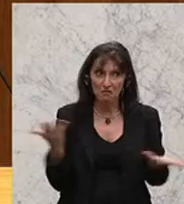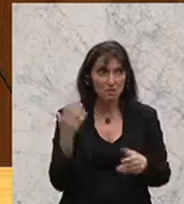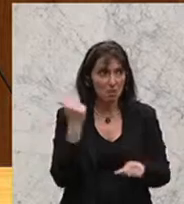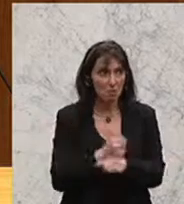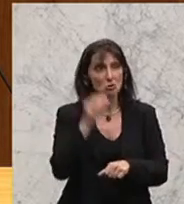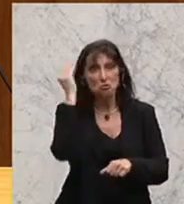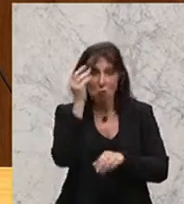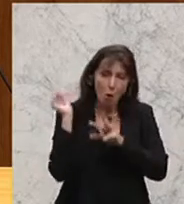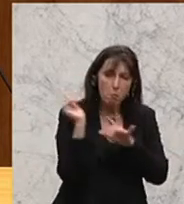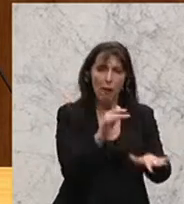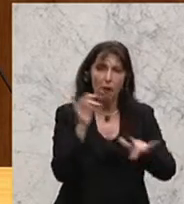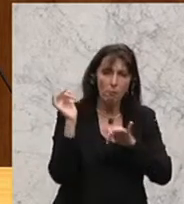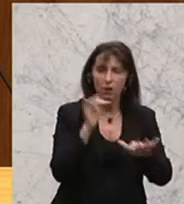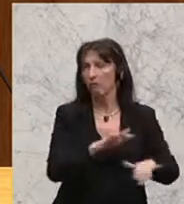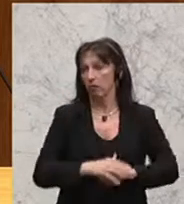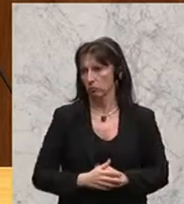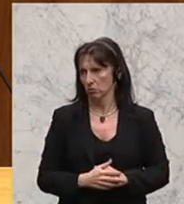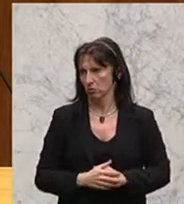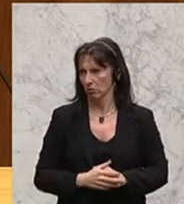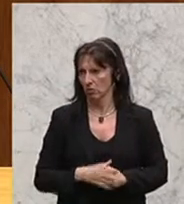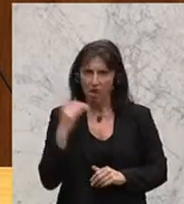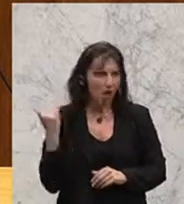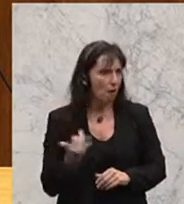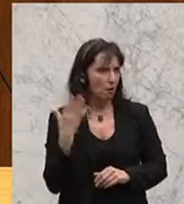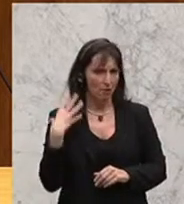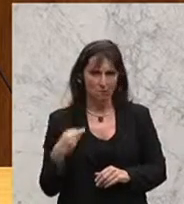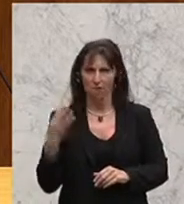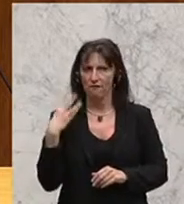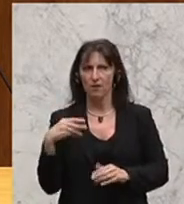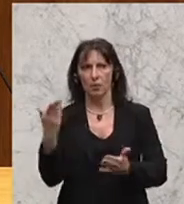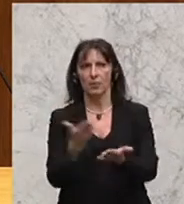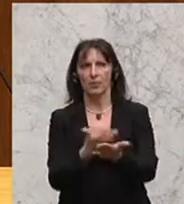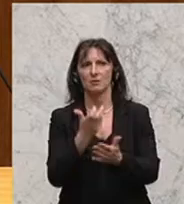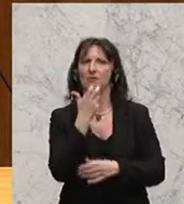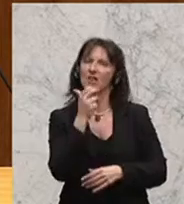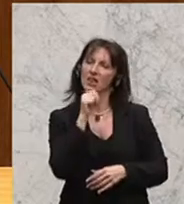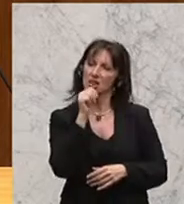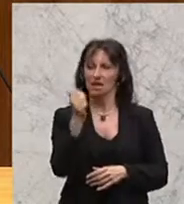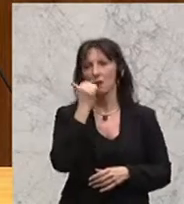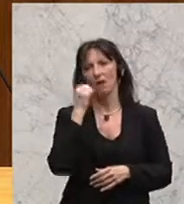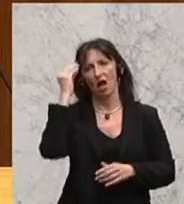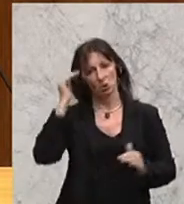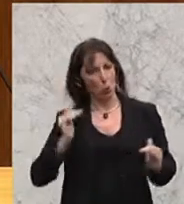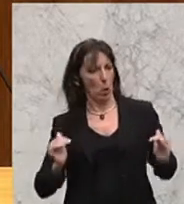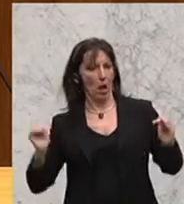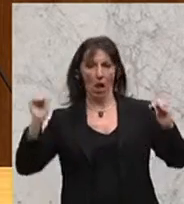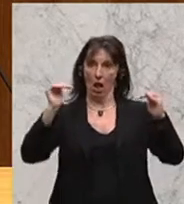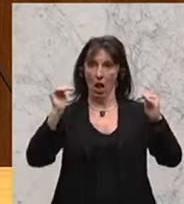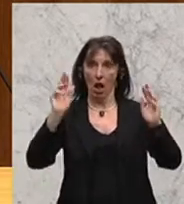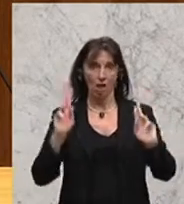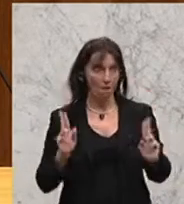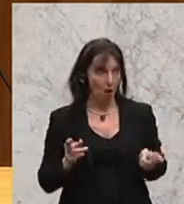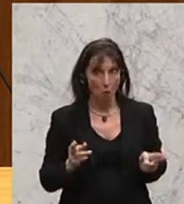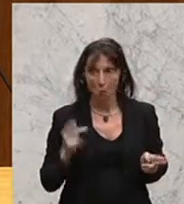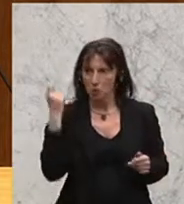beweisen das ja immer wieder. Wie lustig das ist. Und deshalb wollen Sie nicht die Privatschulen gleichstellen. Weil dann wachsen die Privatschulen wie die Schwammerl aus